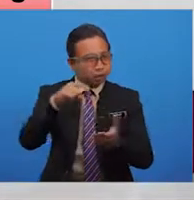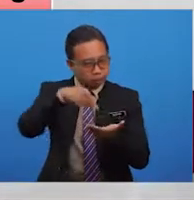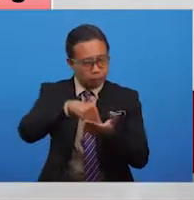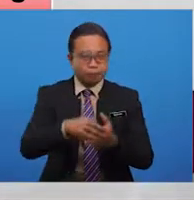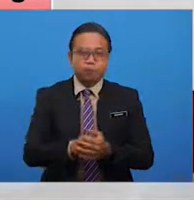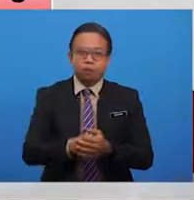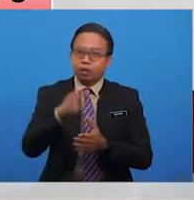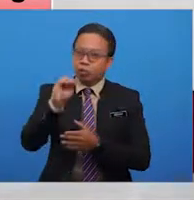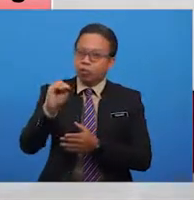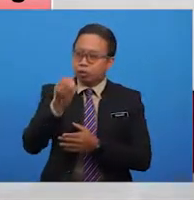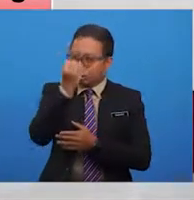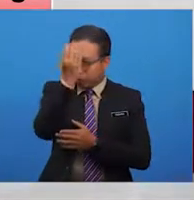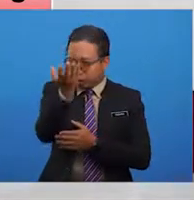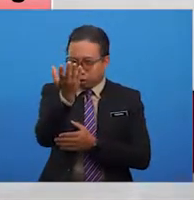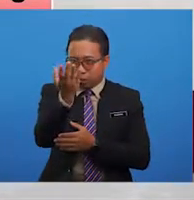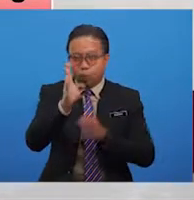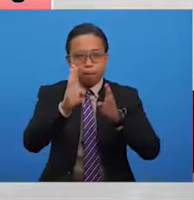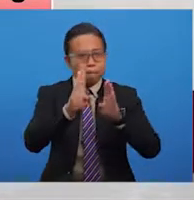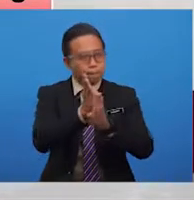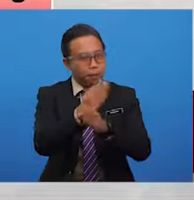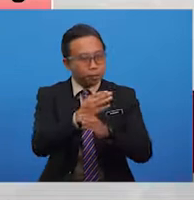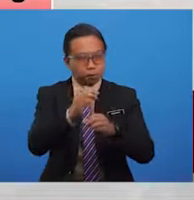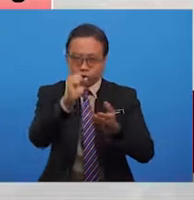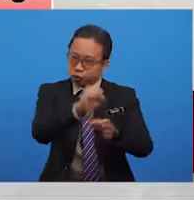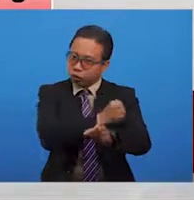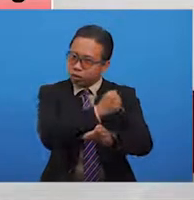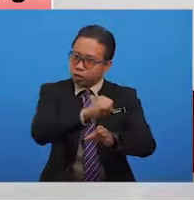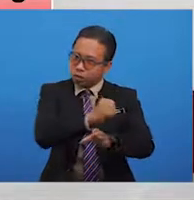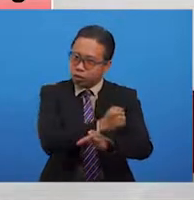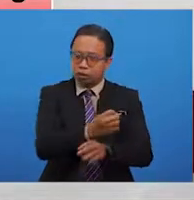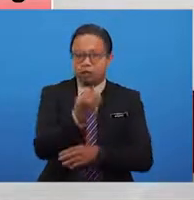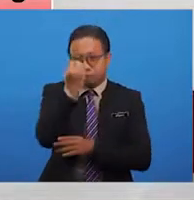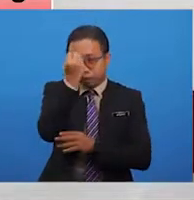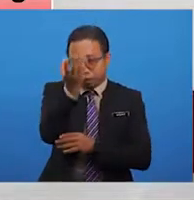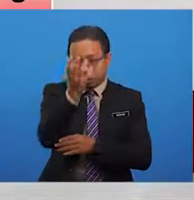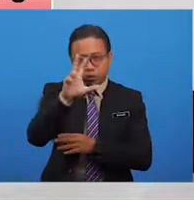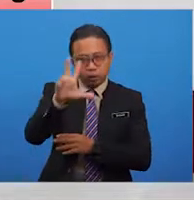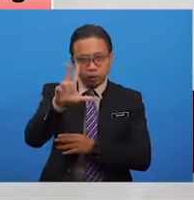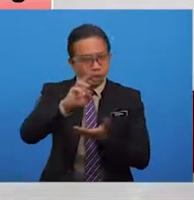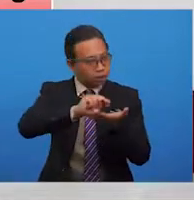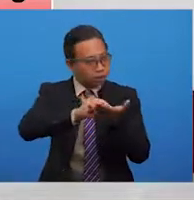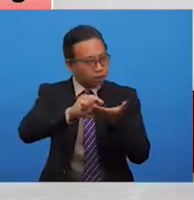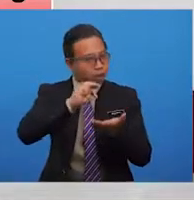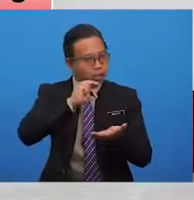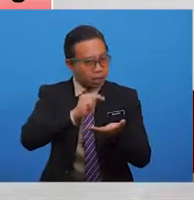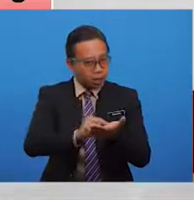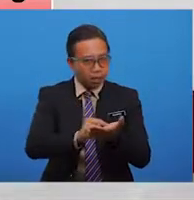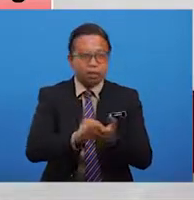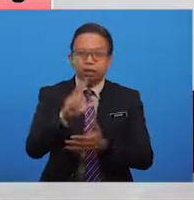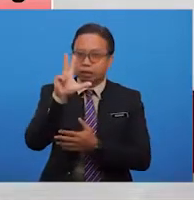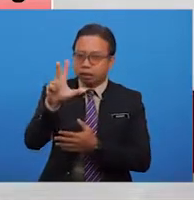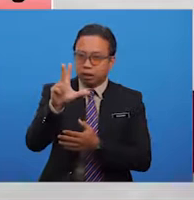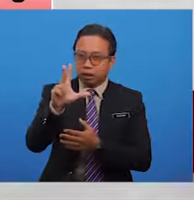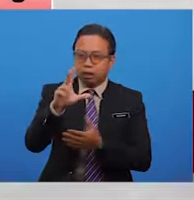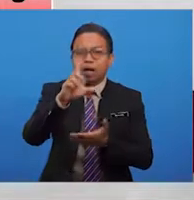-murid dapat menjelaskan bentuk sajak dan sekurang-kurangnya menyatakan tiga nilai serta tiga